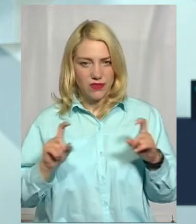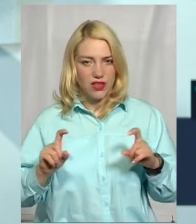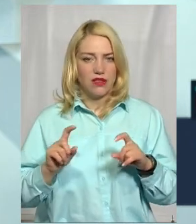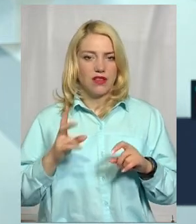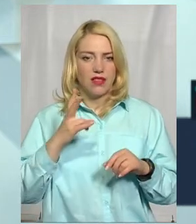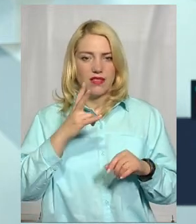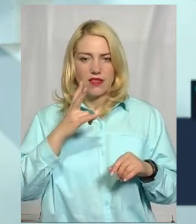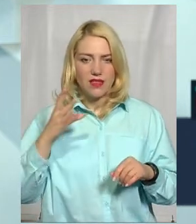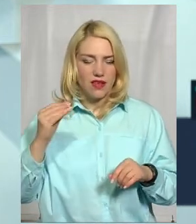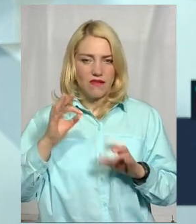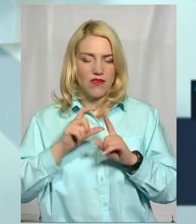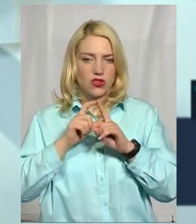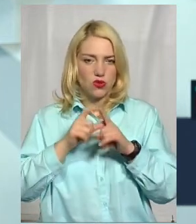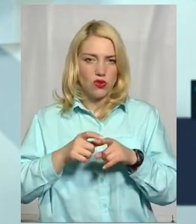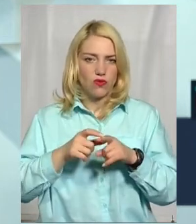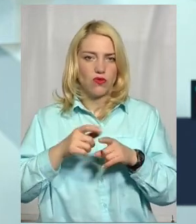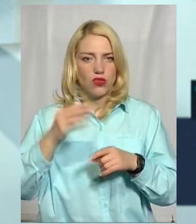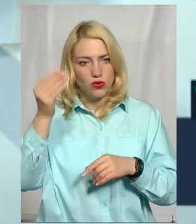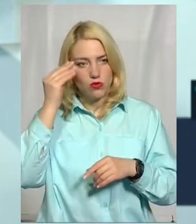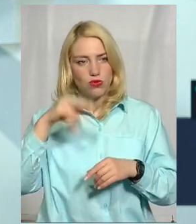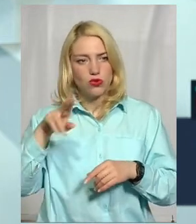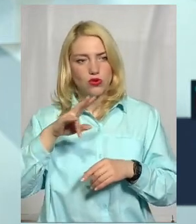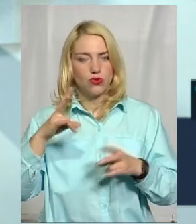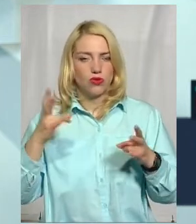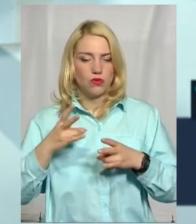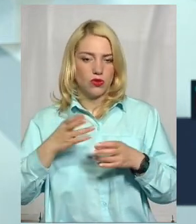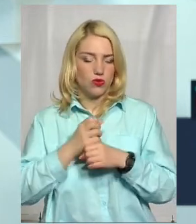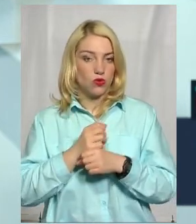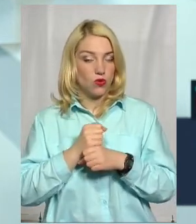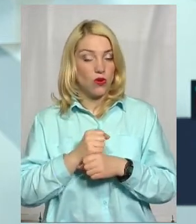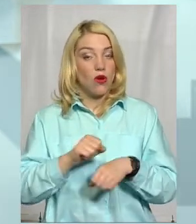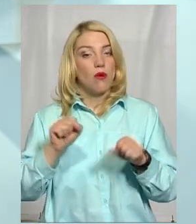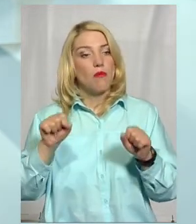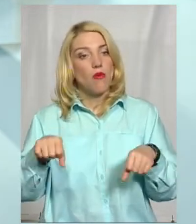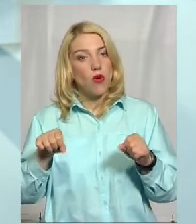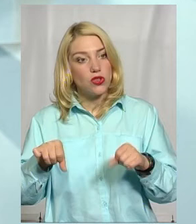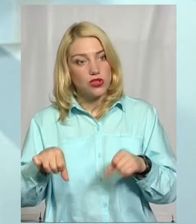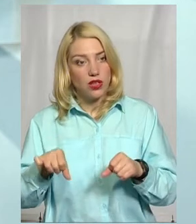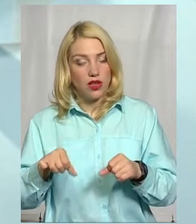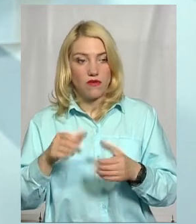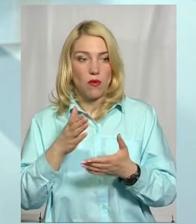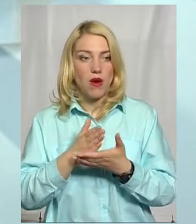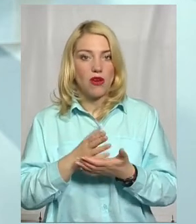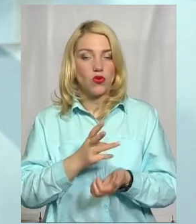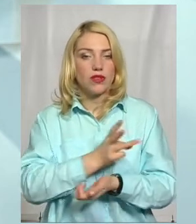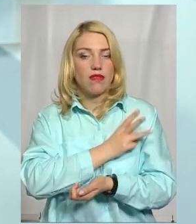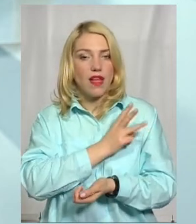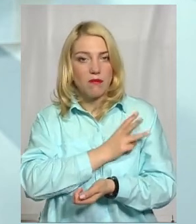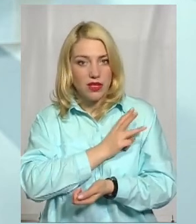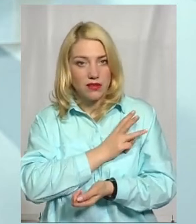висловлювали думку з приводу необхідності скорочення. Можливо, мають намір